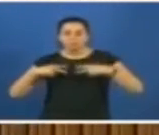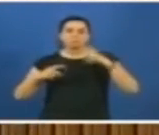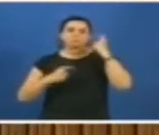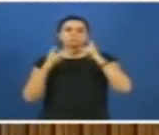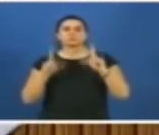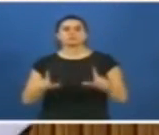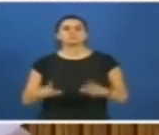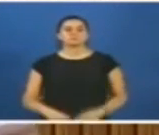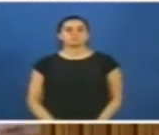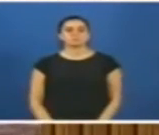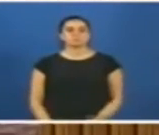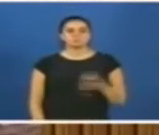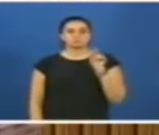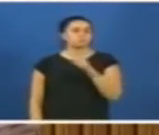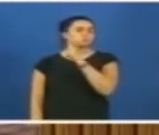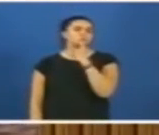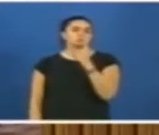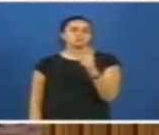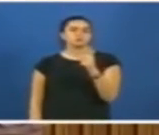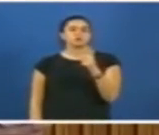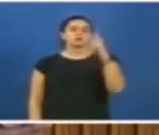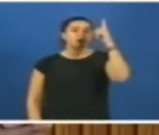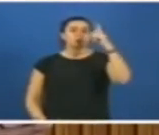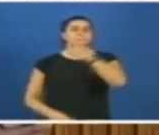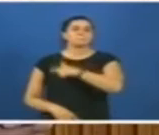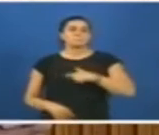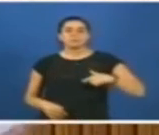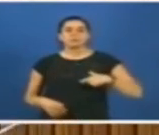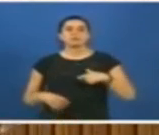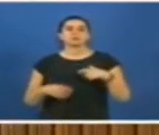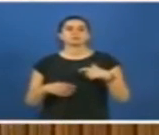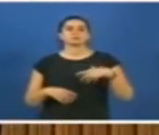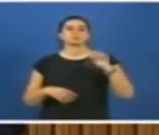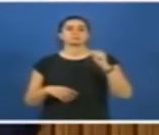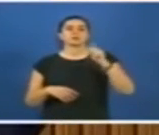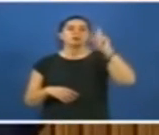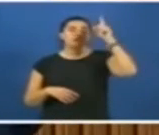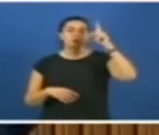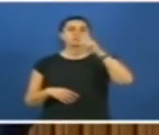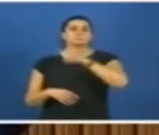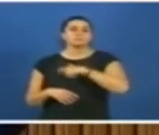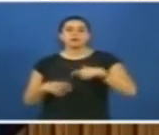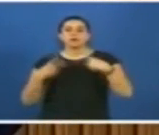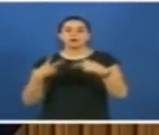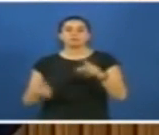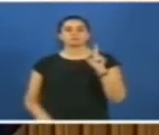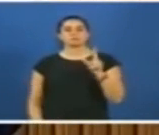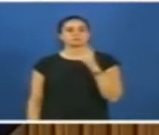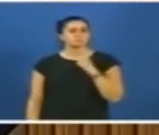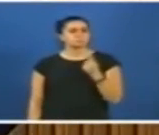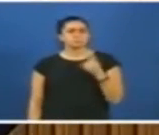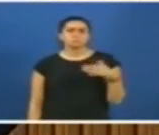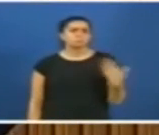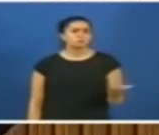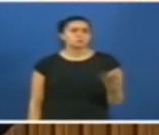zorundadır. Şunu söylüyorlar. Rabbim ve milletin affetsin, Rabbim ve milletin affetip affetmemesi o ayrı bir